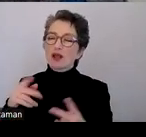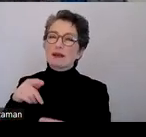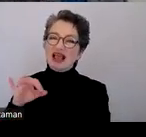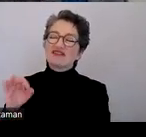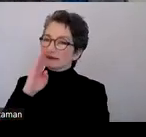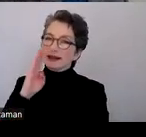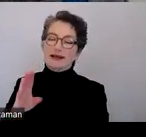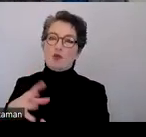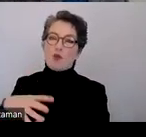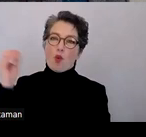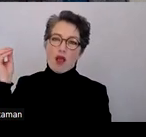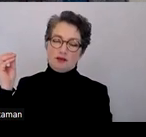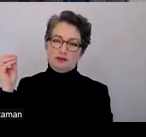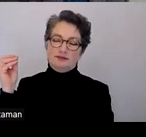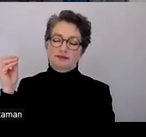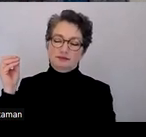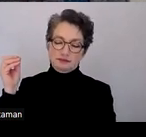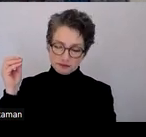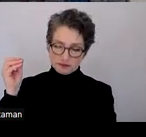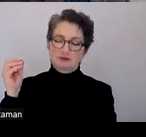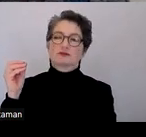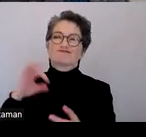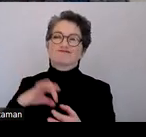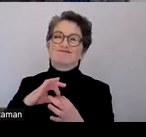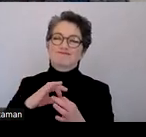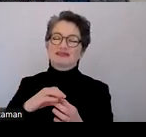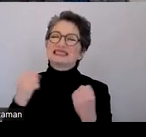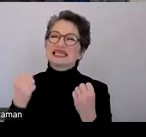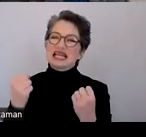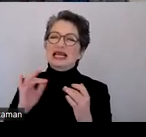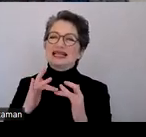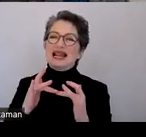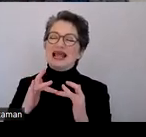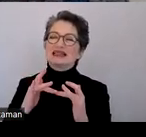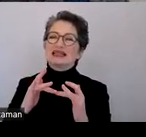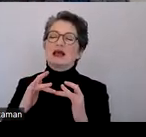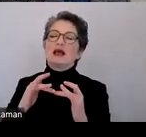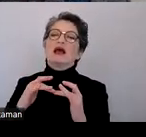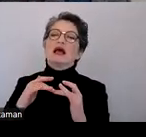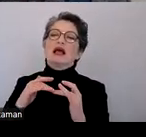zum Hochladen über eine sichere Webverbindung HTTPS.